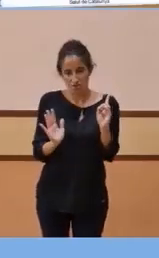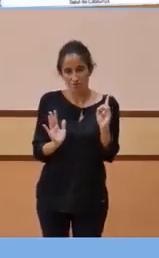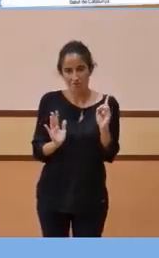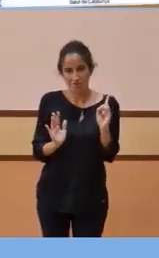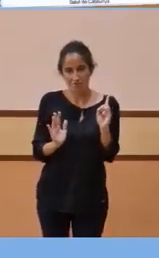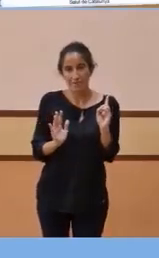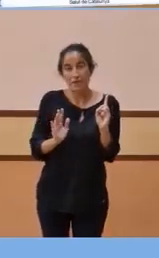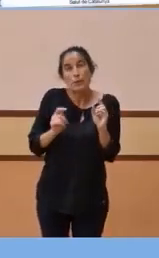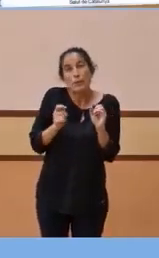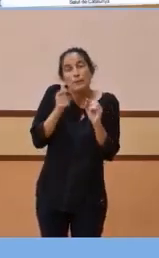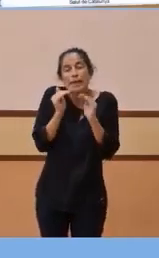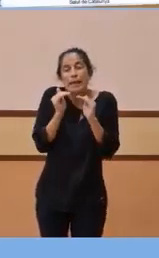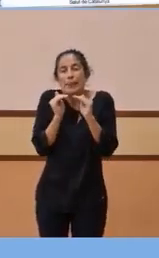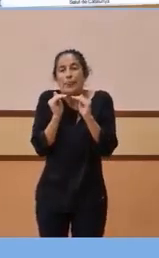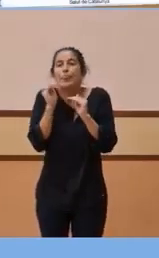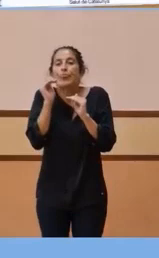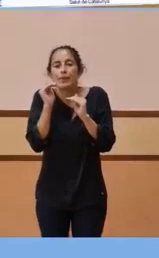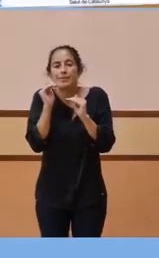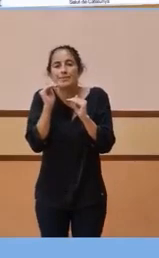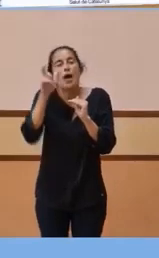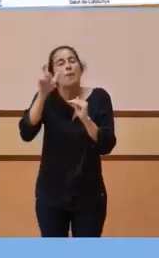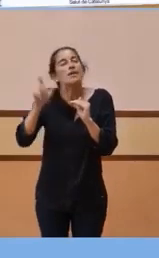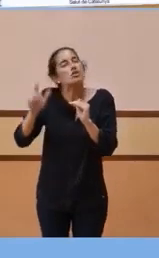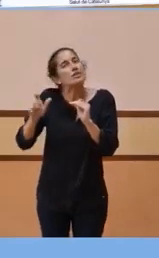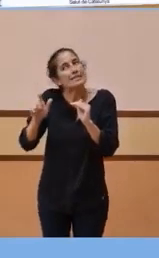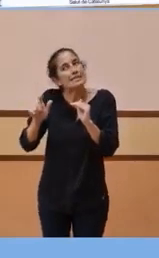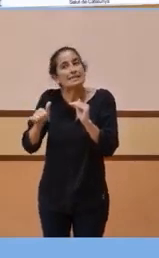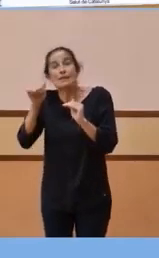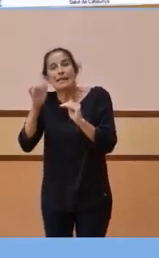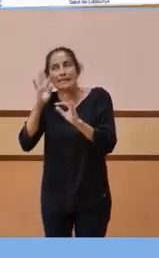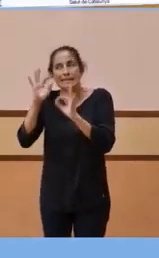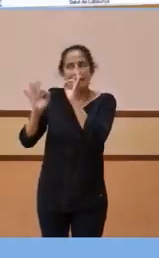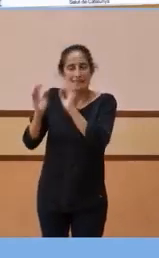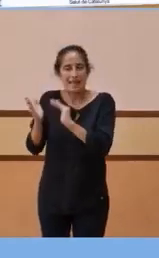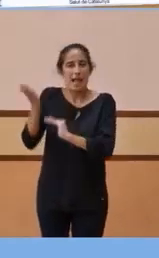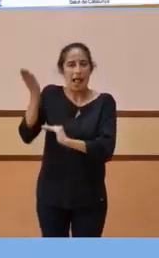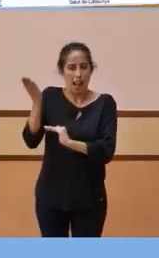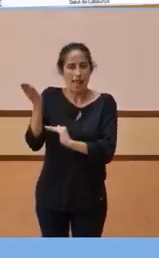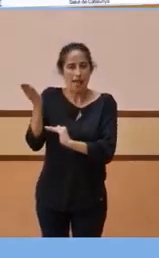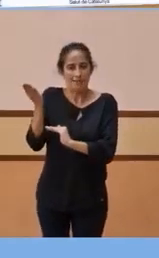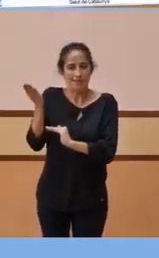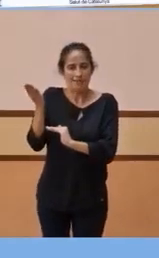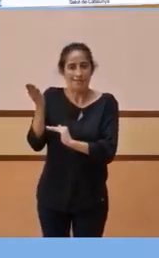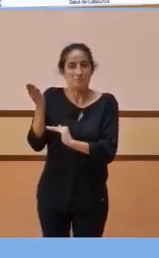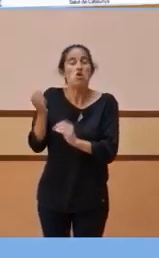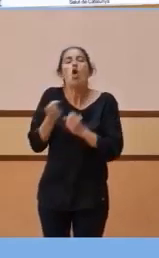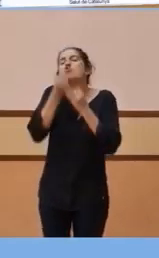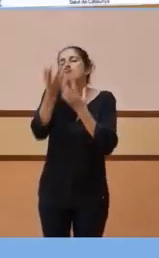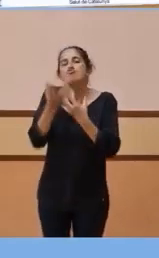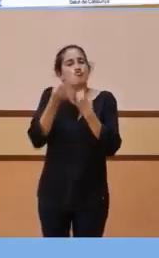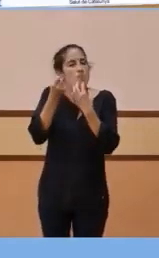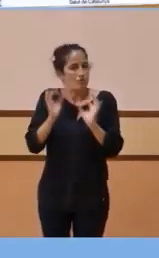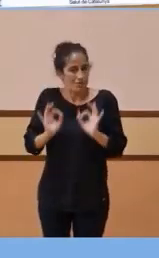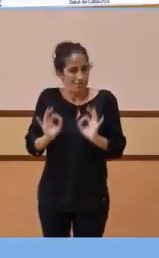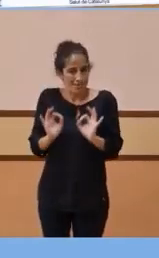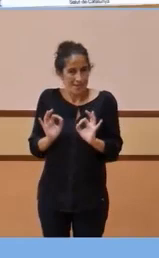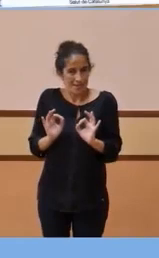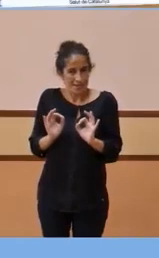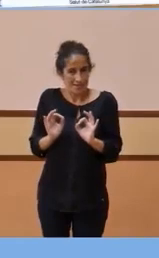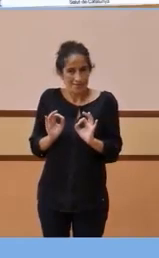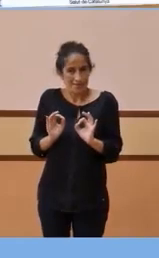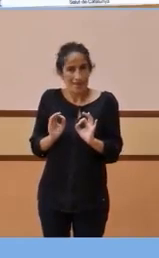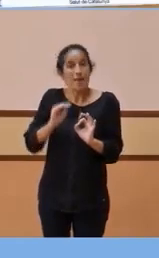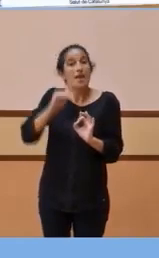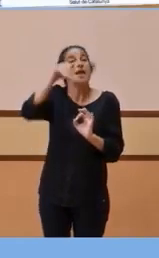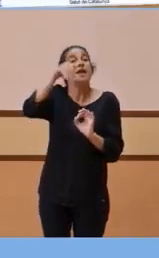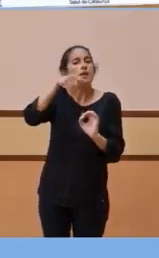i un petit repunt en les persones de risc més alt. Els números són... la N, diguem